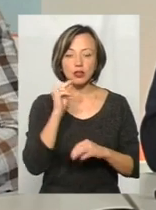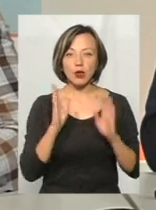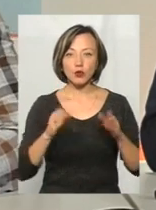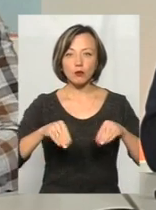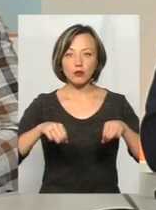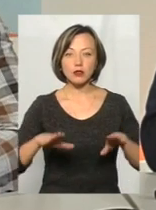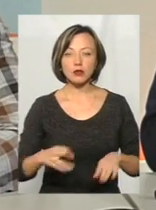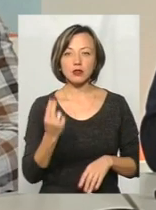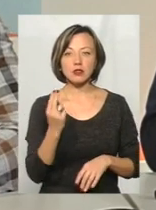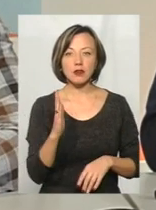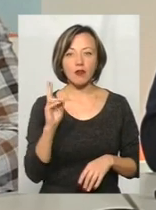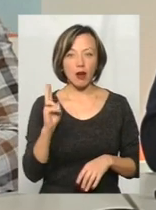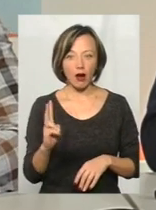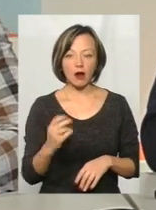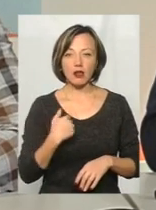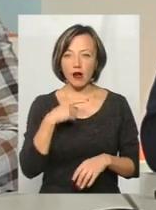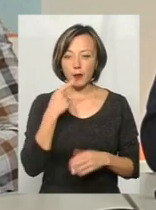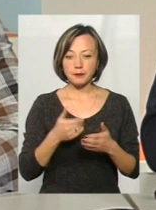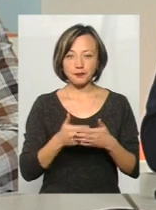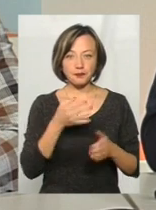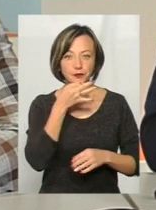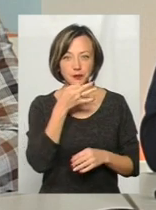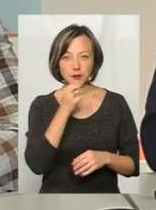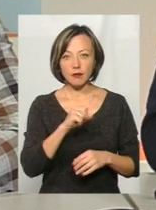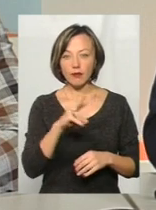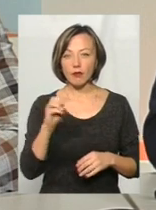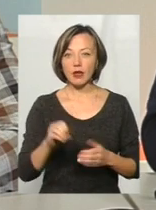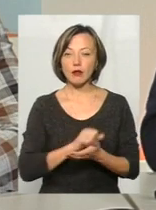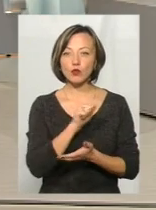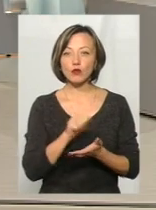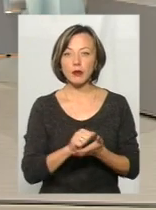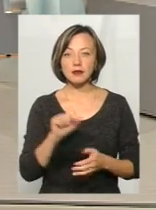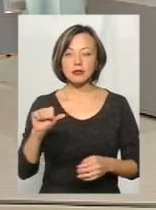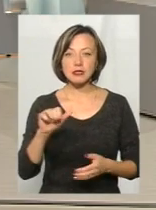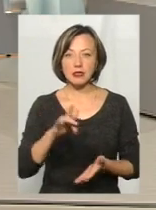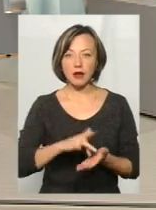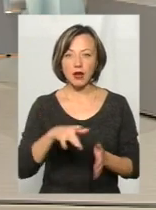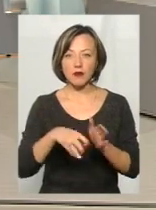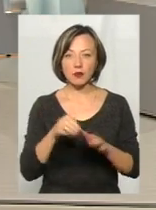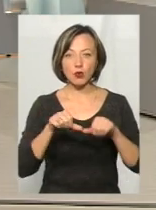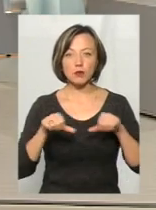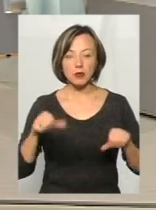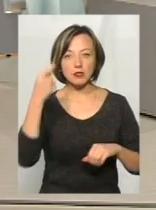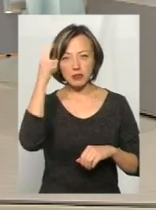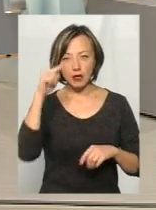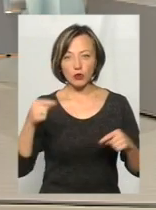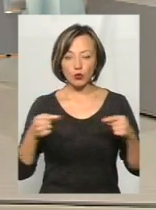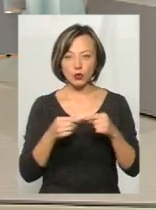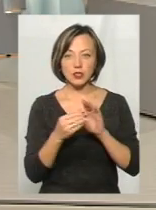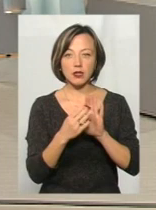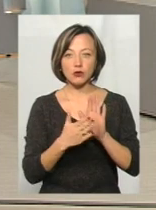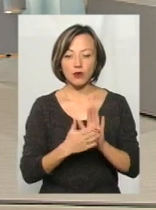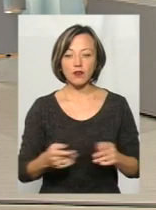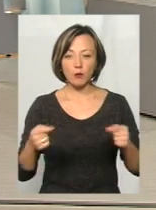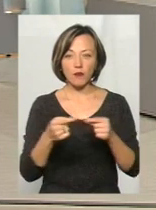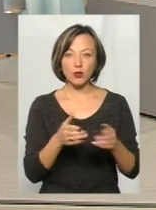постанова ЦВК, і, можливо, я кажу передчасно, але документи в Центральній виборчій комісії є найточно зареєстровані, і відповідно,